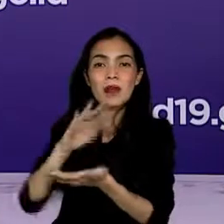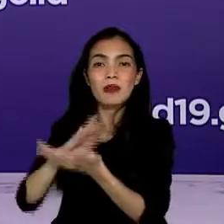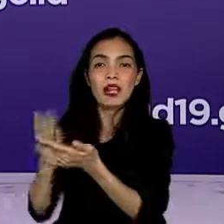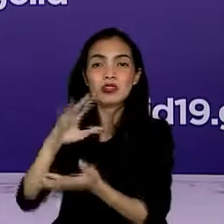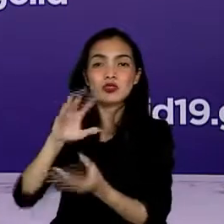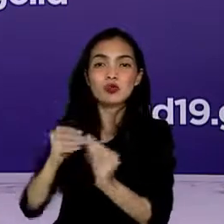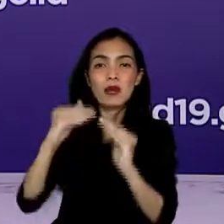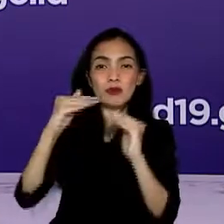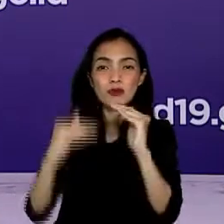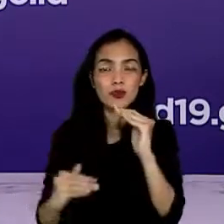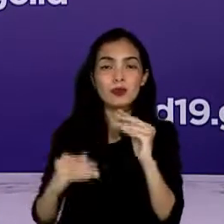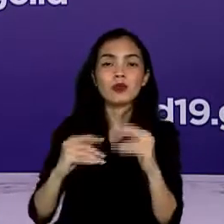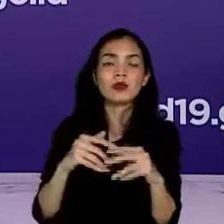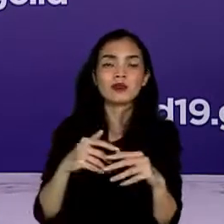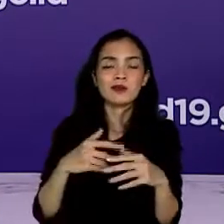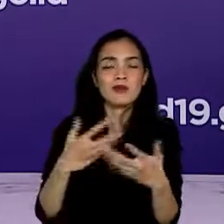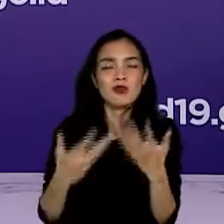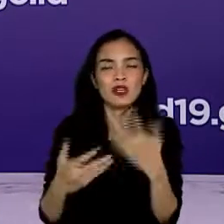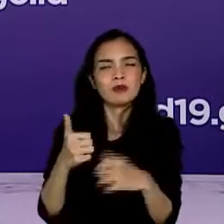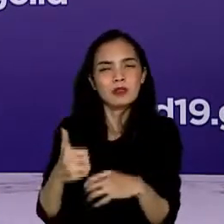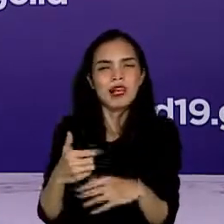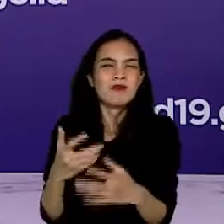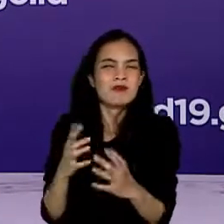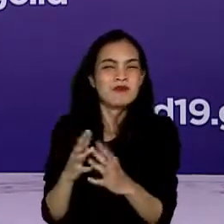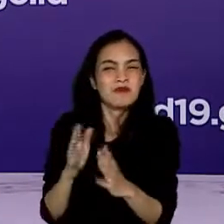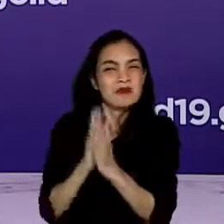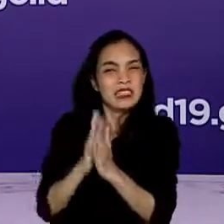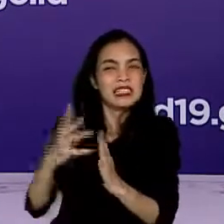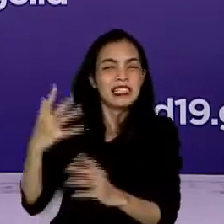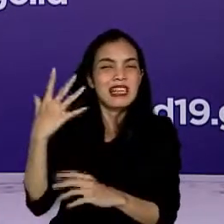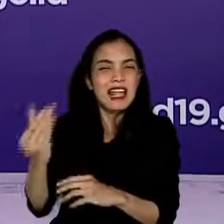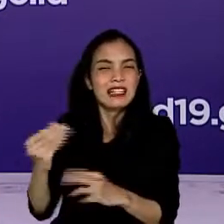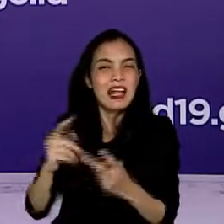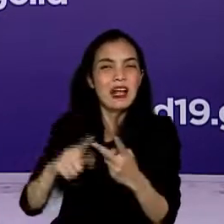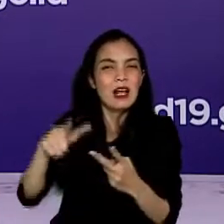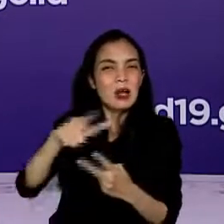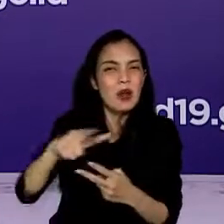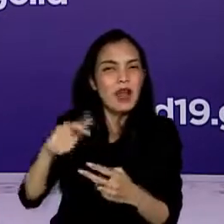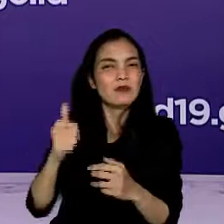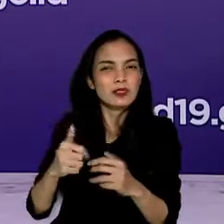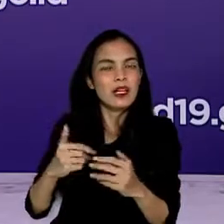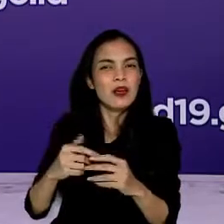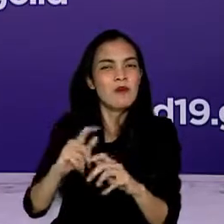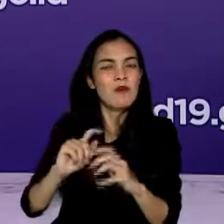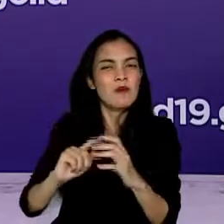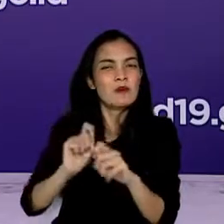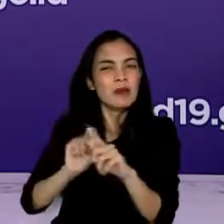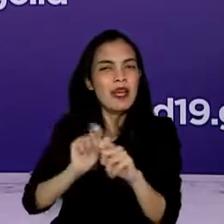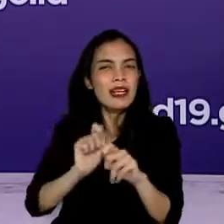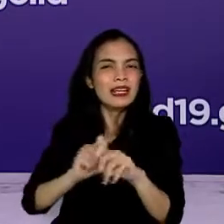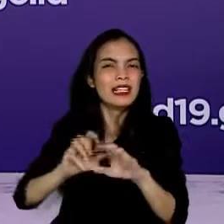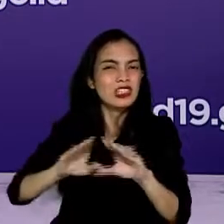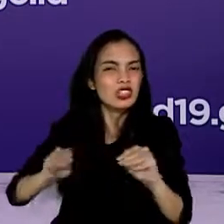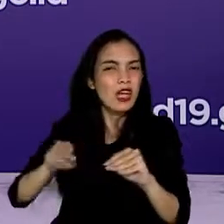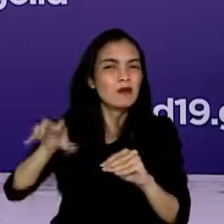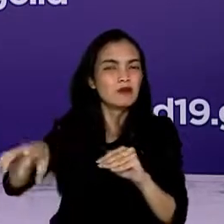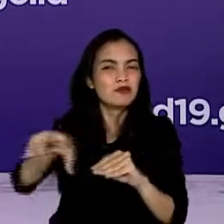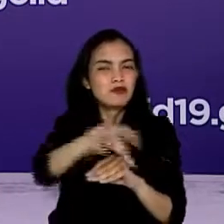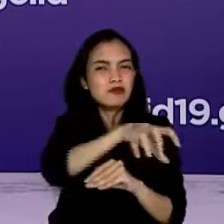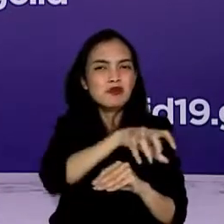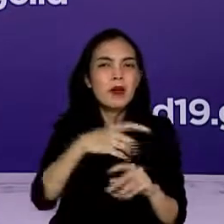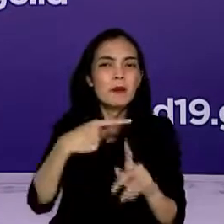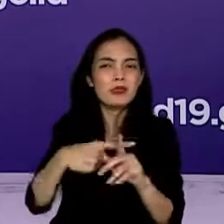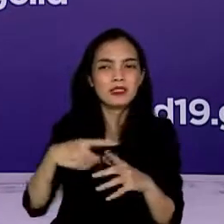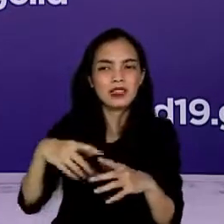atau kelurahan di wilayahnya untuk patuh menjaga jarak, serta meningkatkan pelaporan kinerja posko pada posko-posko yang